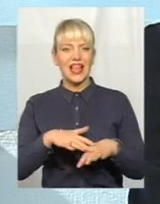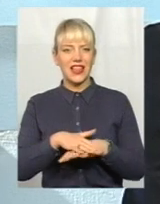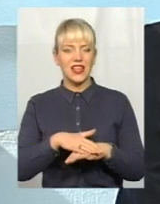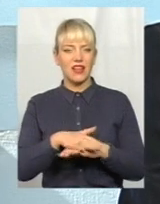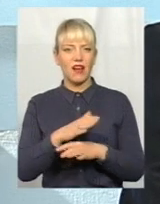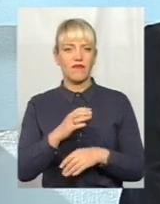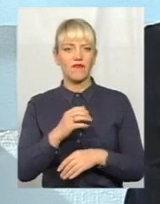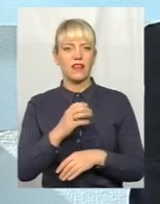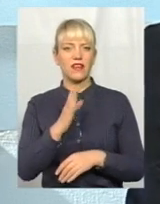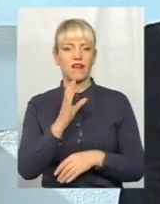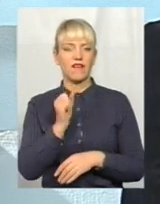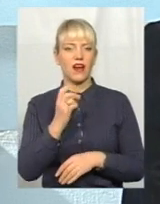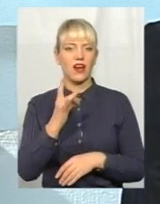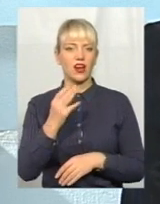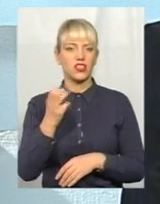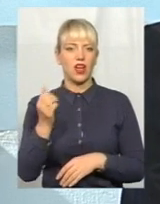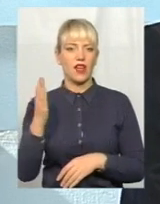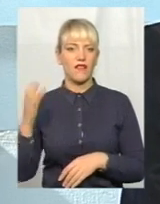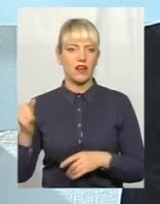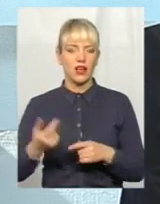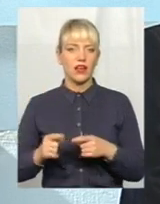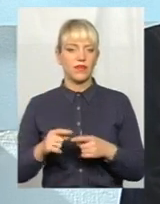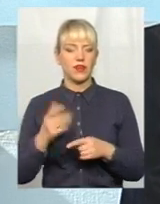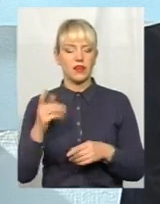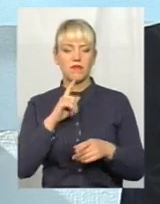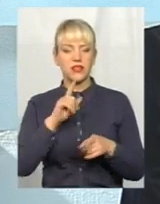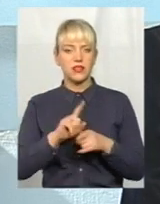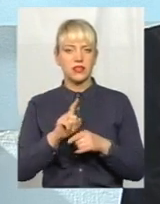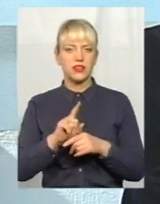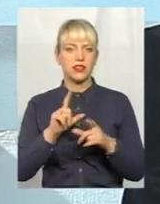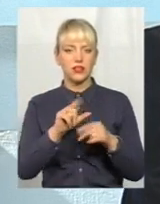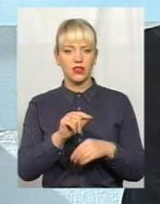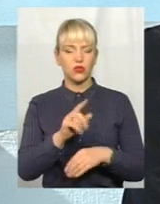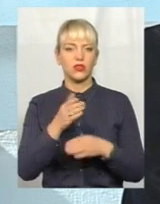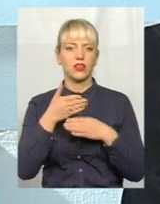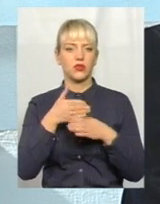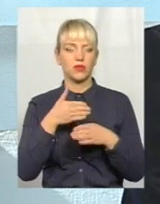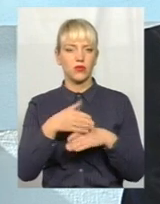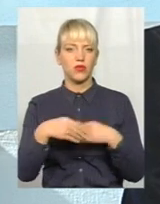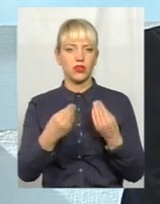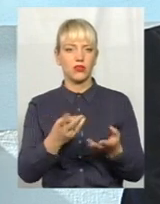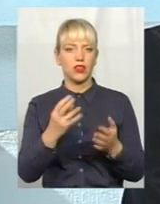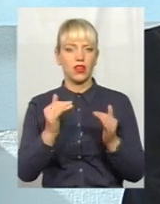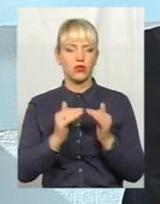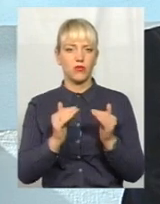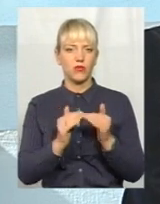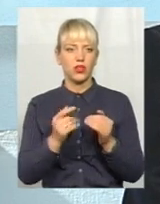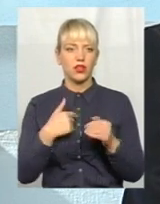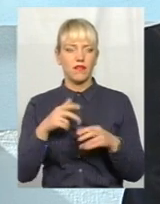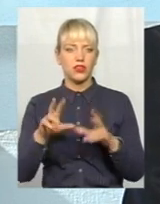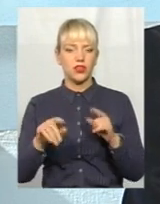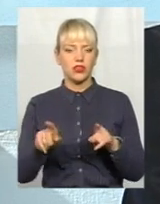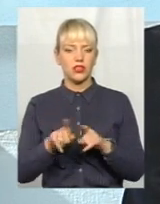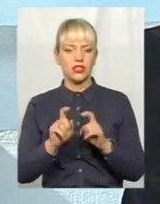їдуть сестри, надають допомогу на дому. І я вважаю, що такий заклад необхідний.